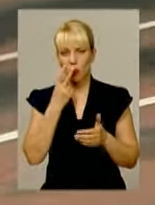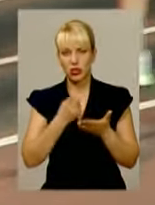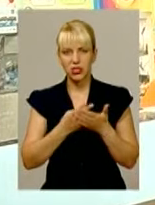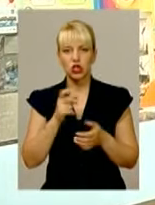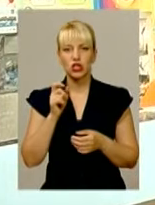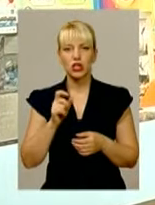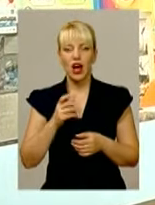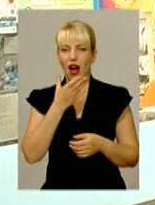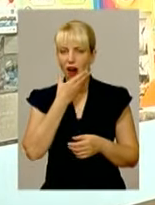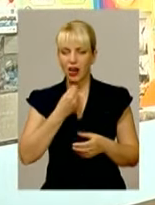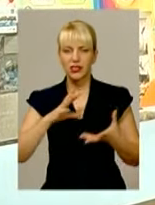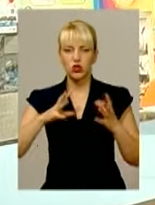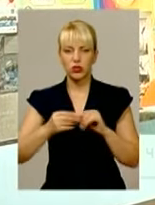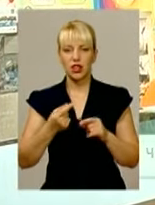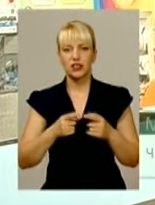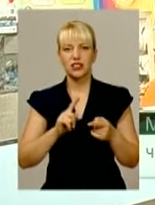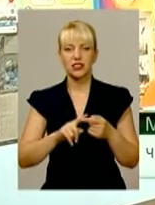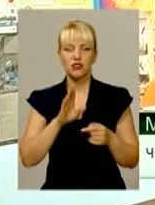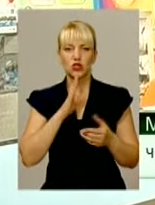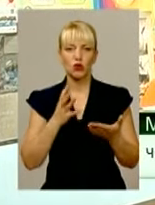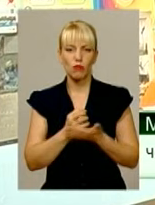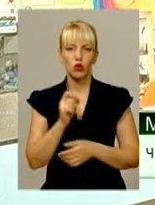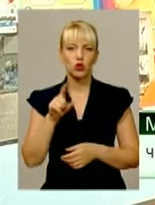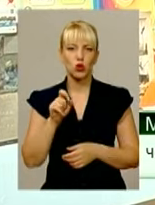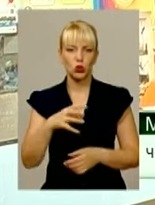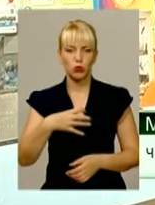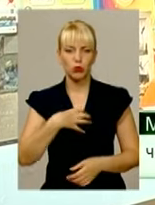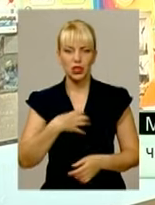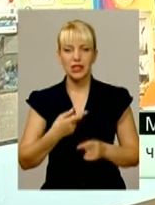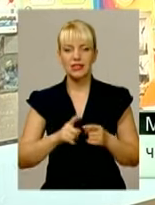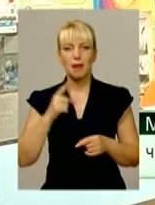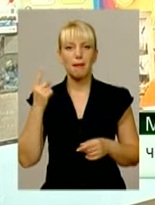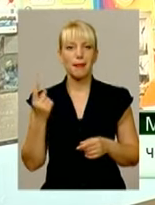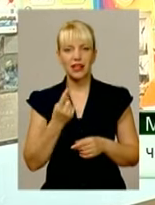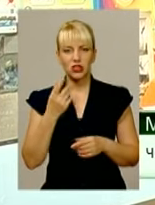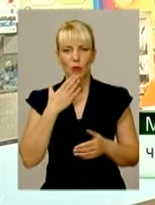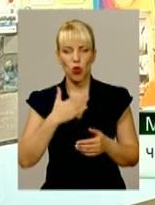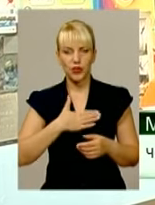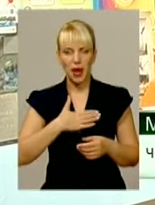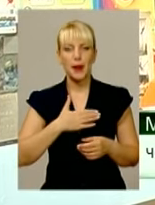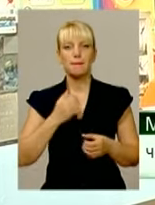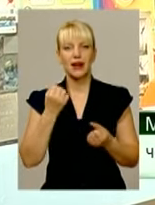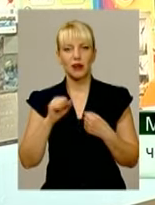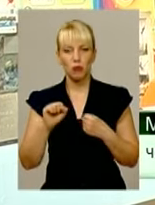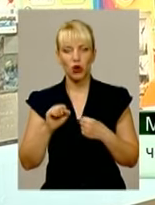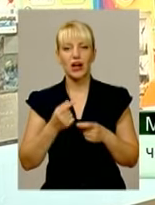нагороду. Це перша моя перемога на дорослому чемпіонаті України, літньому, тому що зимою ми також перемогали.